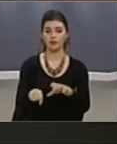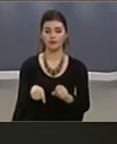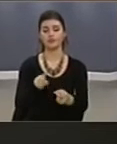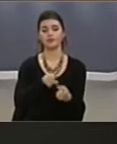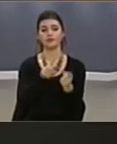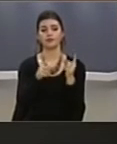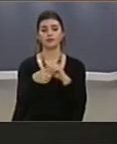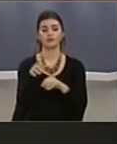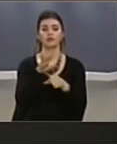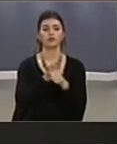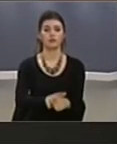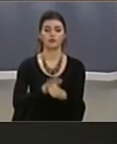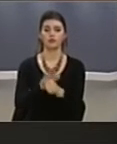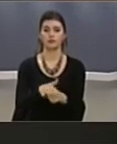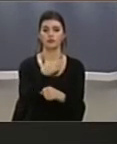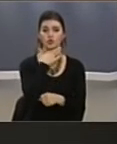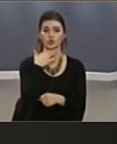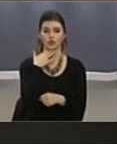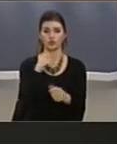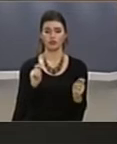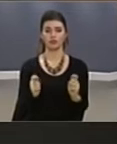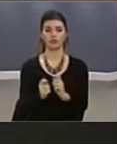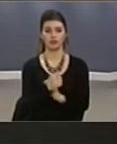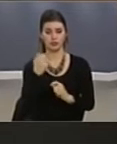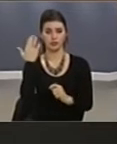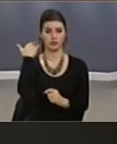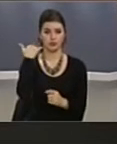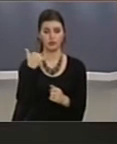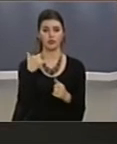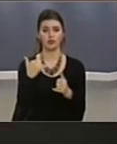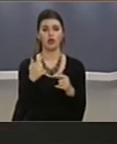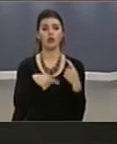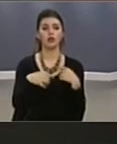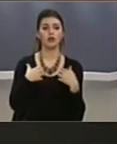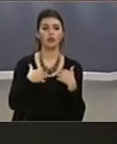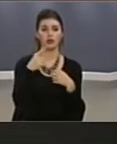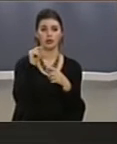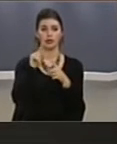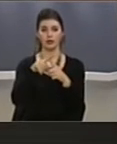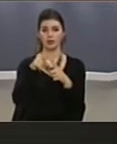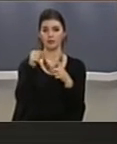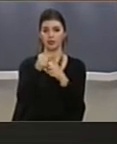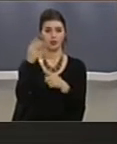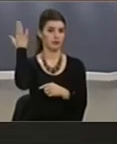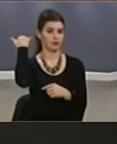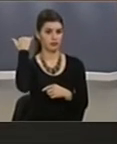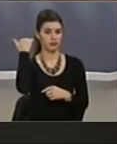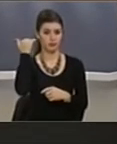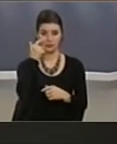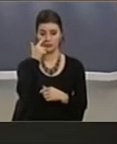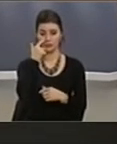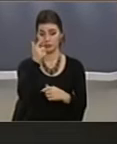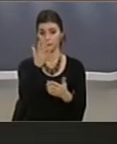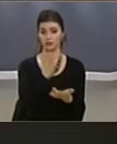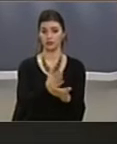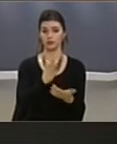krahas masave të dhunshme që i drejtoj ka kuvendi a tërshëm i Kosovës, ca ku tjetër ishte radio-televizionin Prishtines. Belgrade dhe